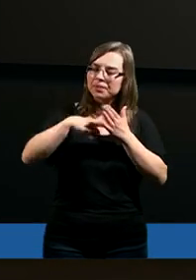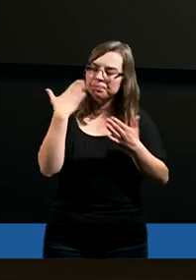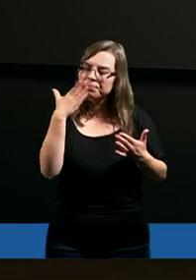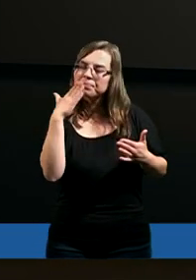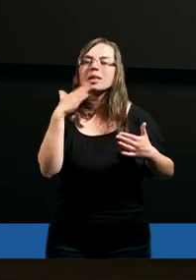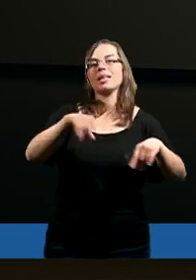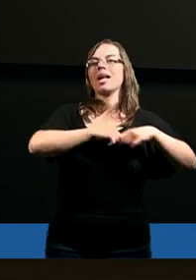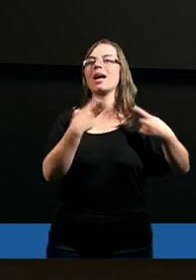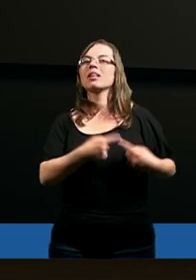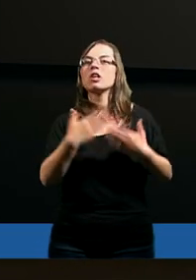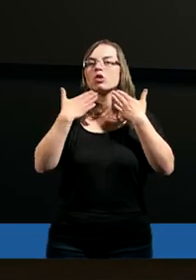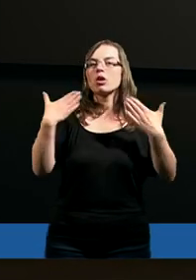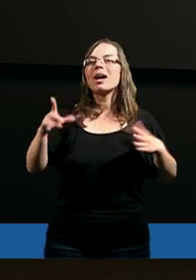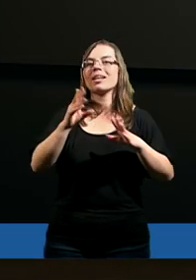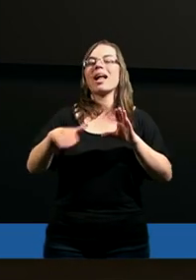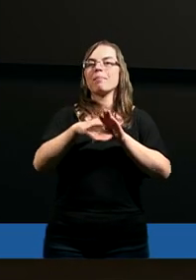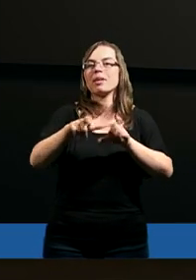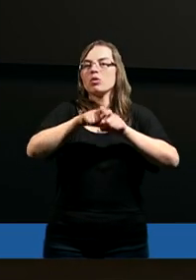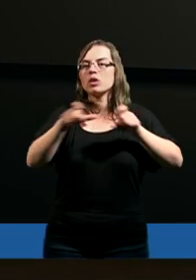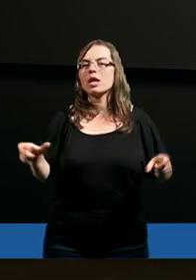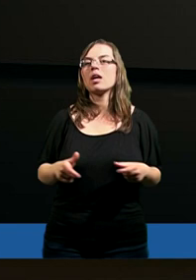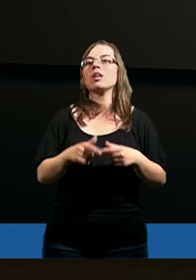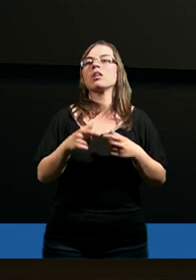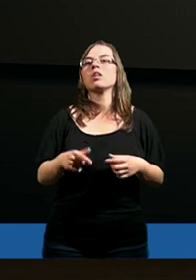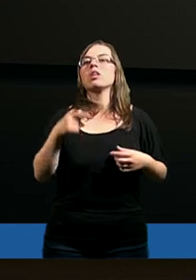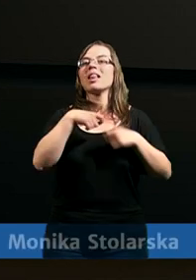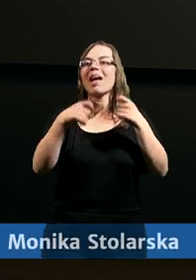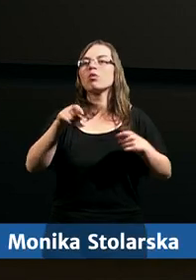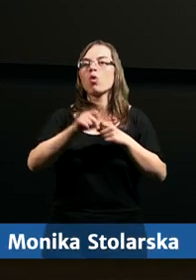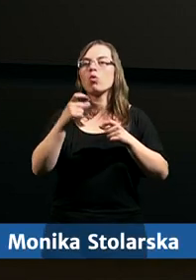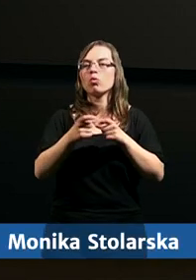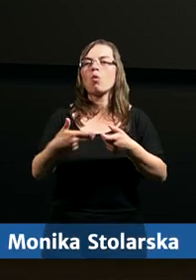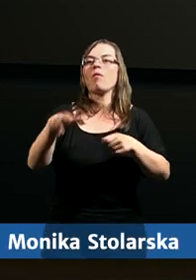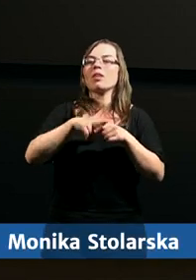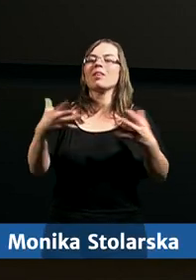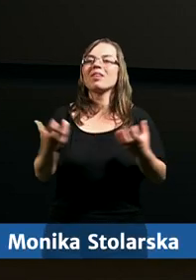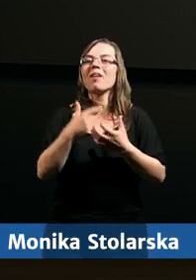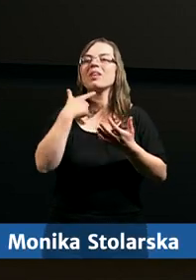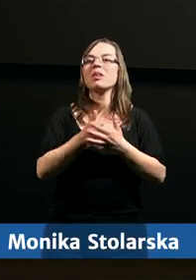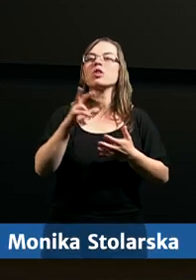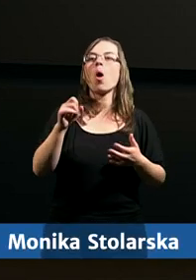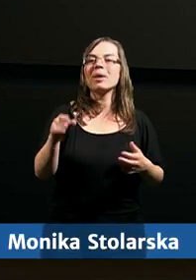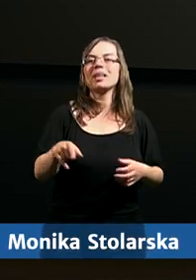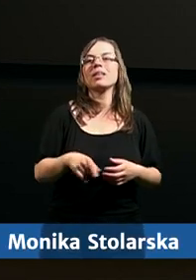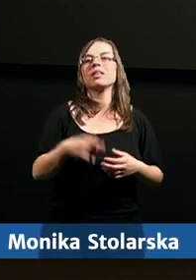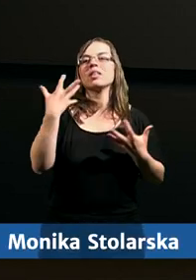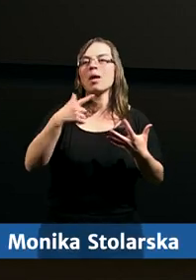Jeszcze raz bardzo serdecznie dziękuję za wspólnie spędzony czas. Tak nawiązując do słów, które znajdują się w liście Judy,